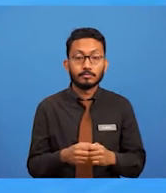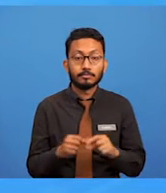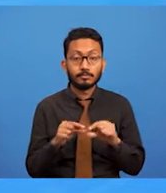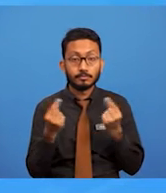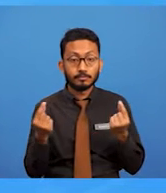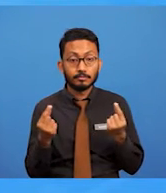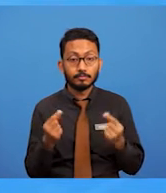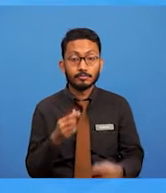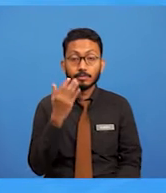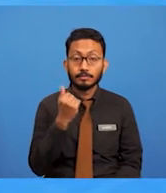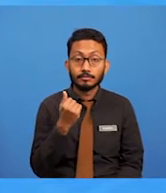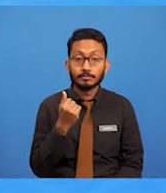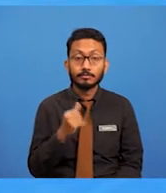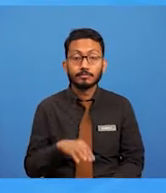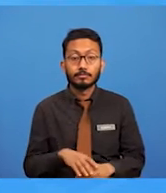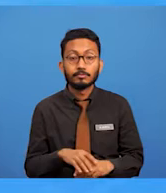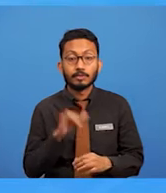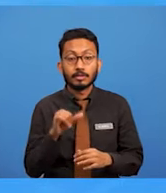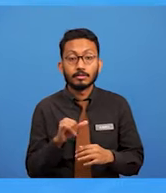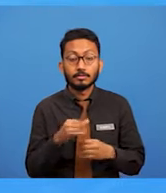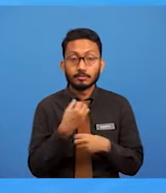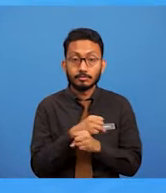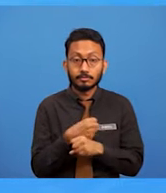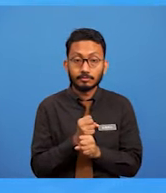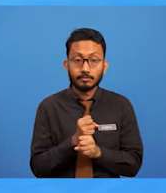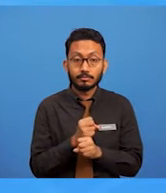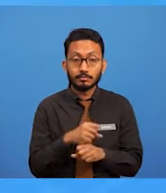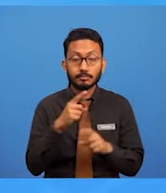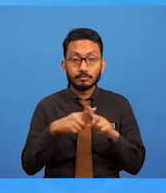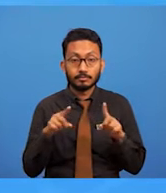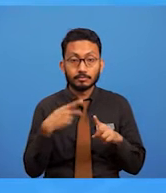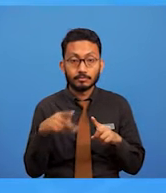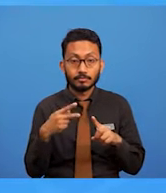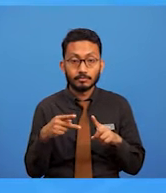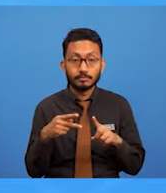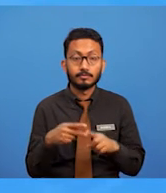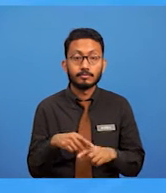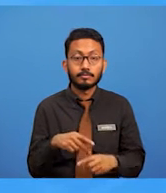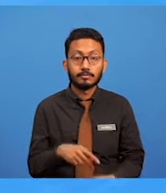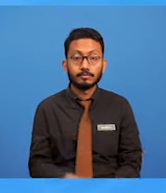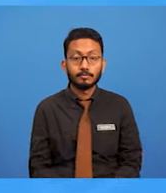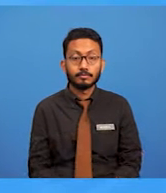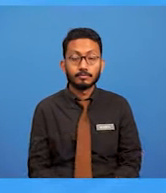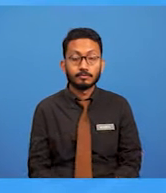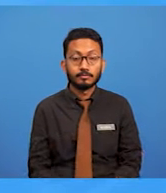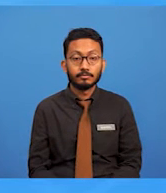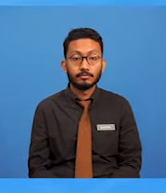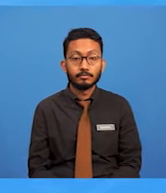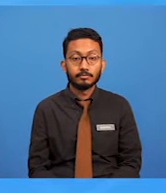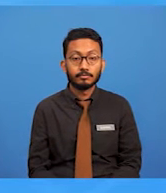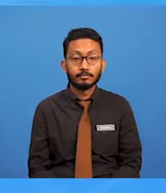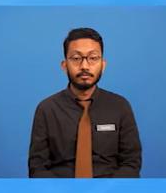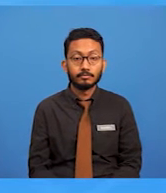dan lingkungan-lingkungan yang terbentuk daripada satu objek matematik yang